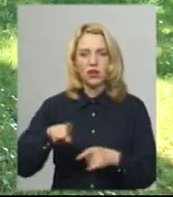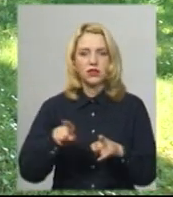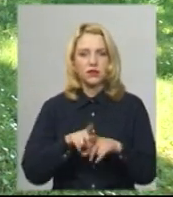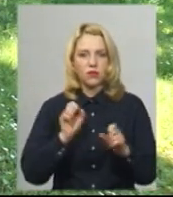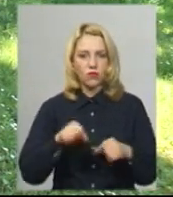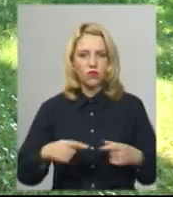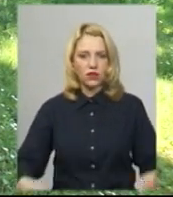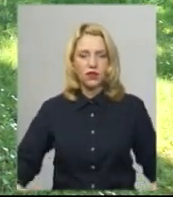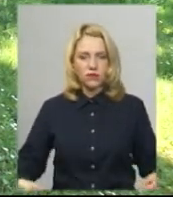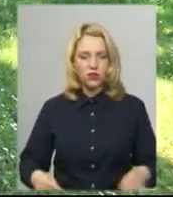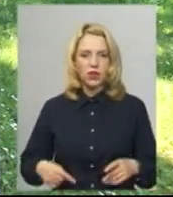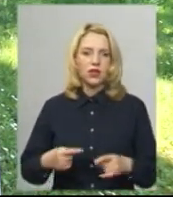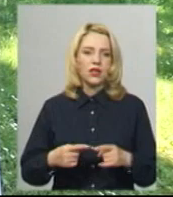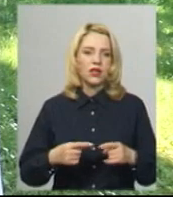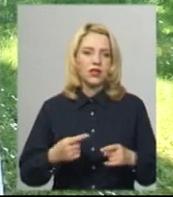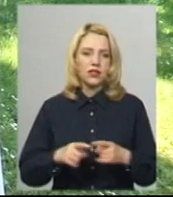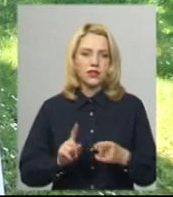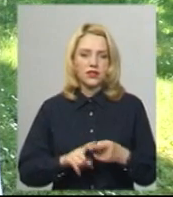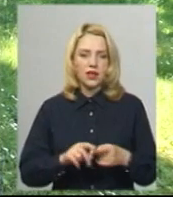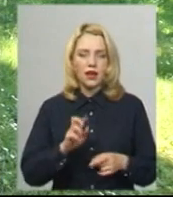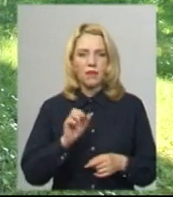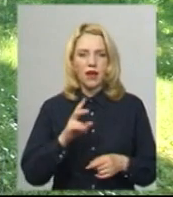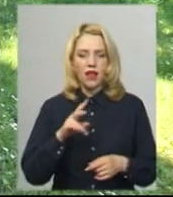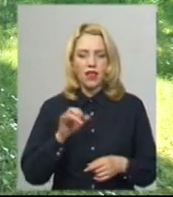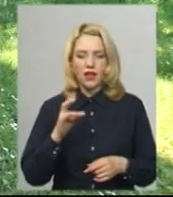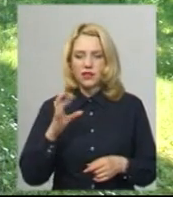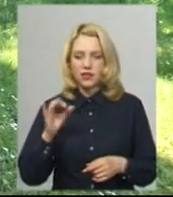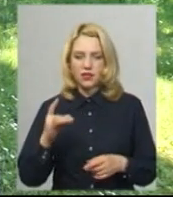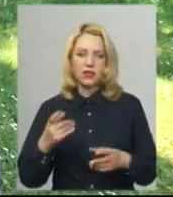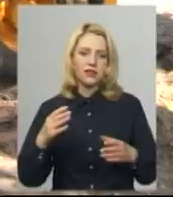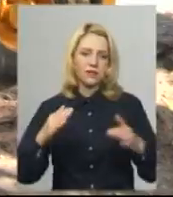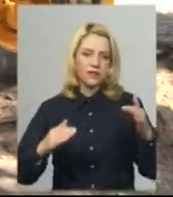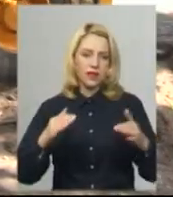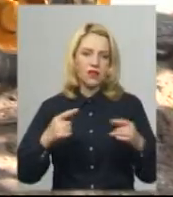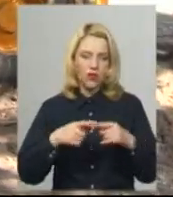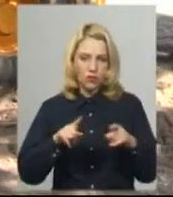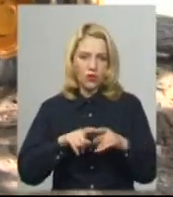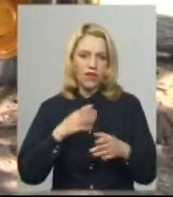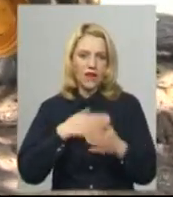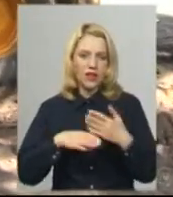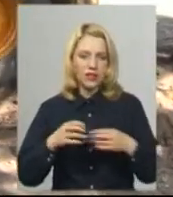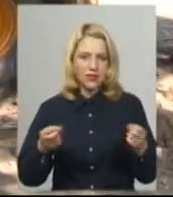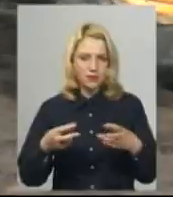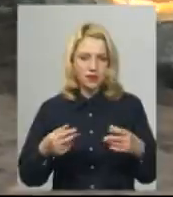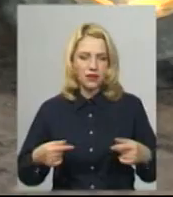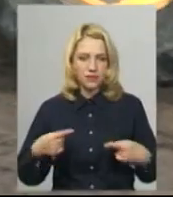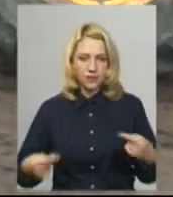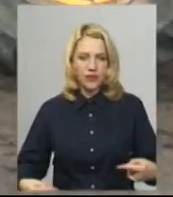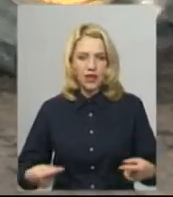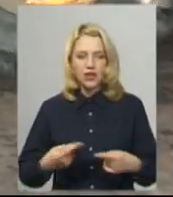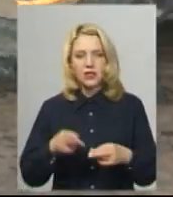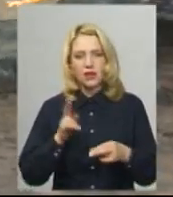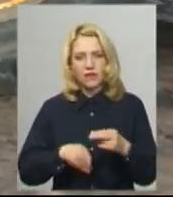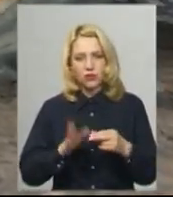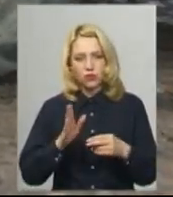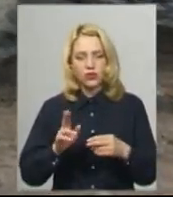візку. Це балансир, на яку можна заїхати на інвалідному візку. Завершить облаштування майданчика у кінці липня